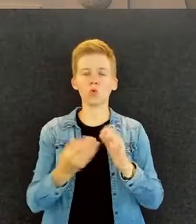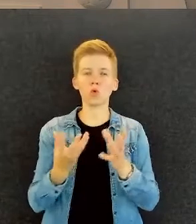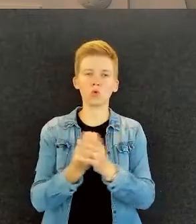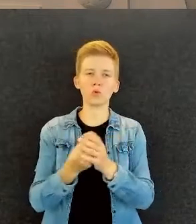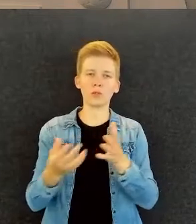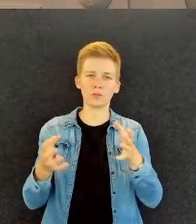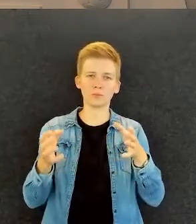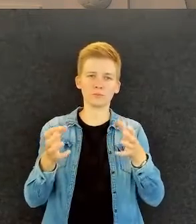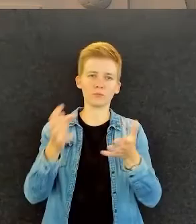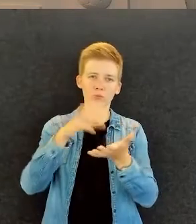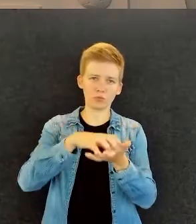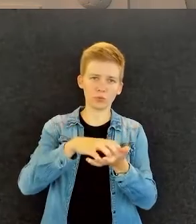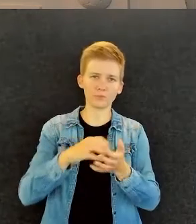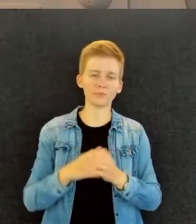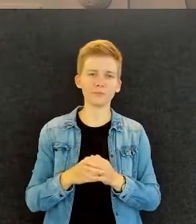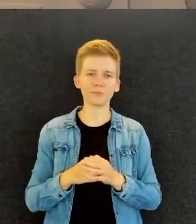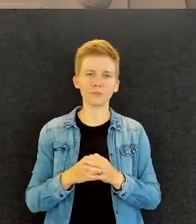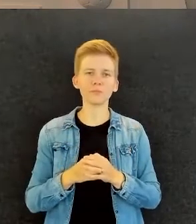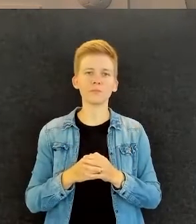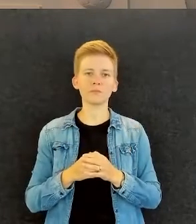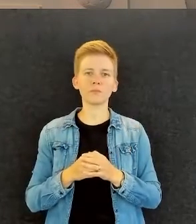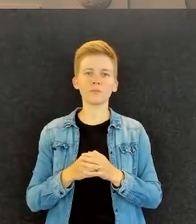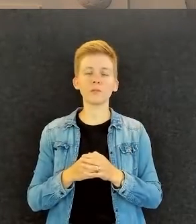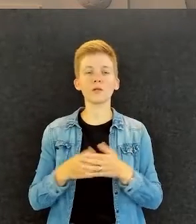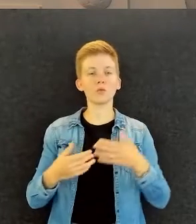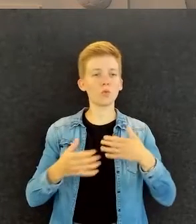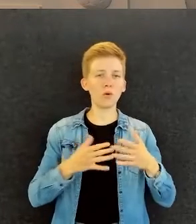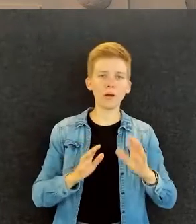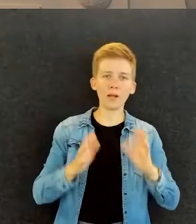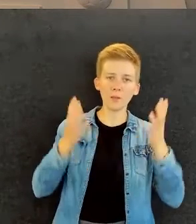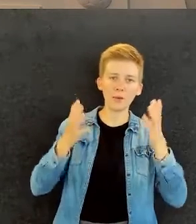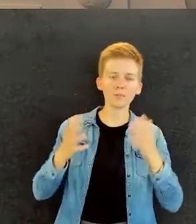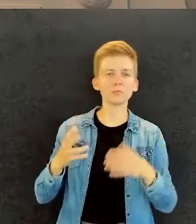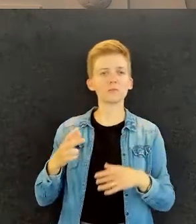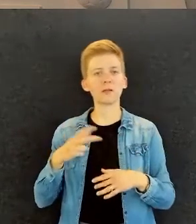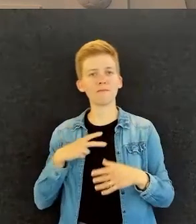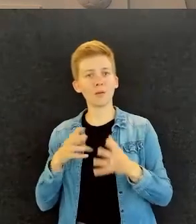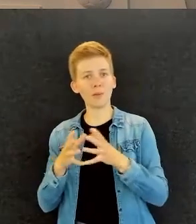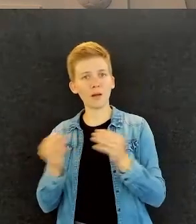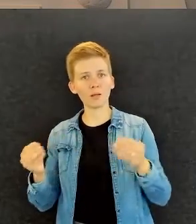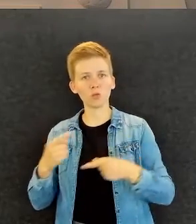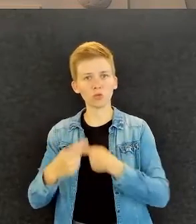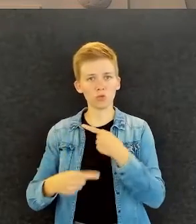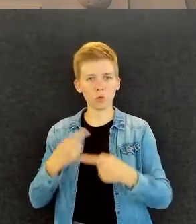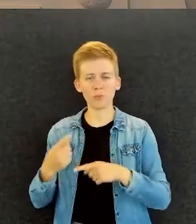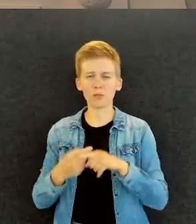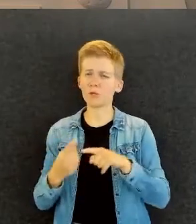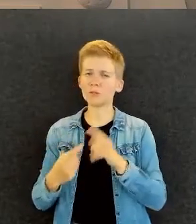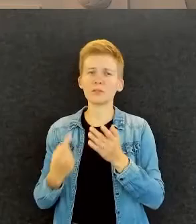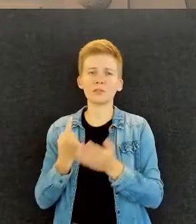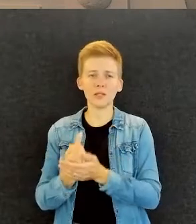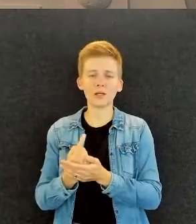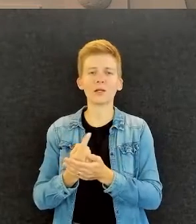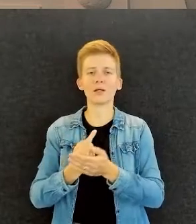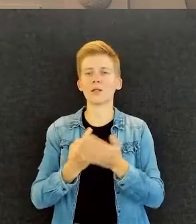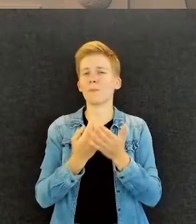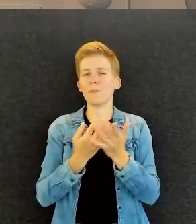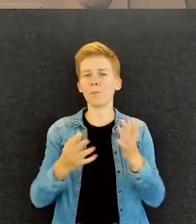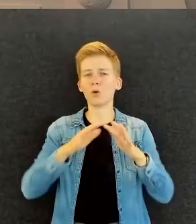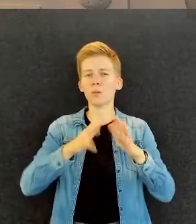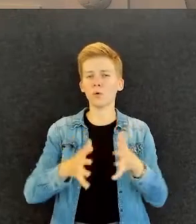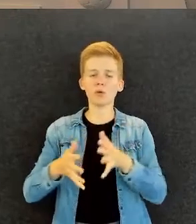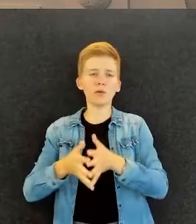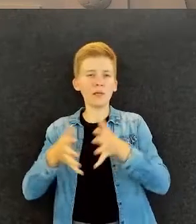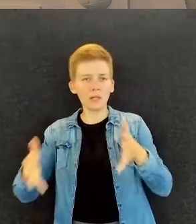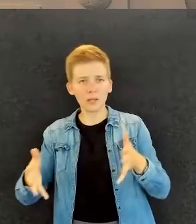tartuttu myös siihen, että työelämä tai vapaaehtoistoiminta, ylipäätään, että meillä olisi enemmän sitä monimuotoista, että oltaisiin itse aktiivisia.